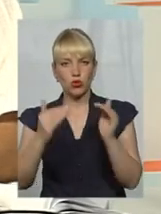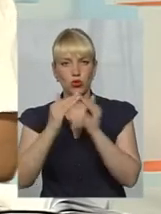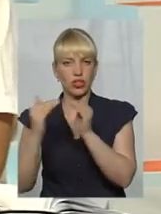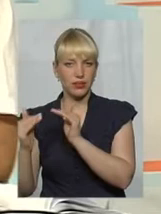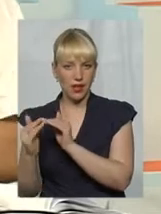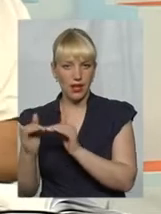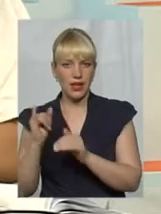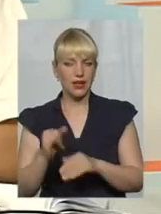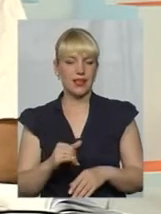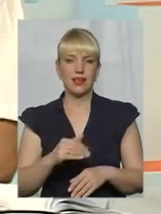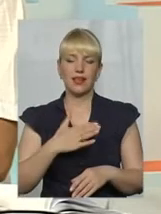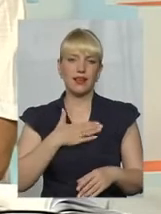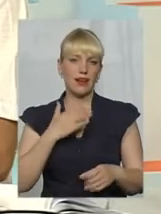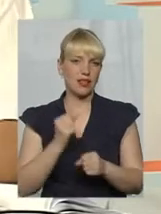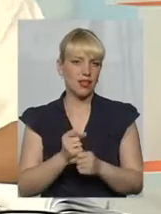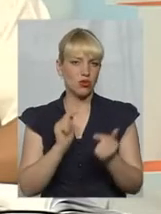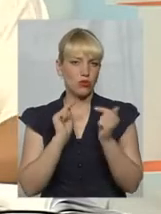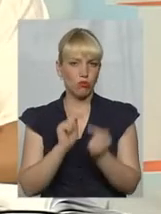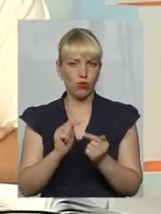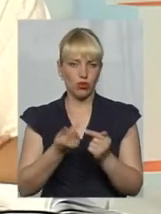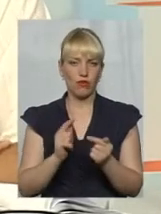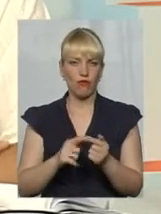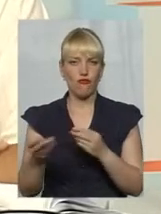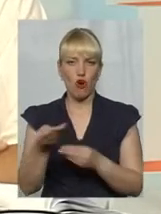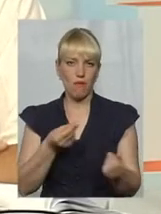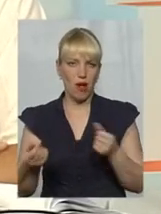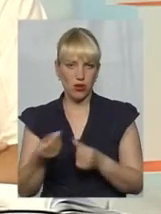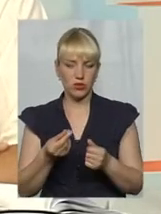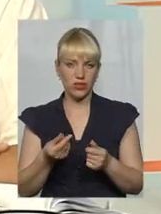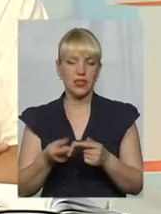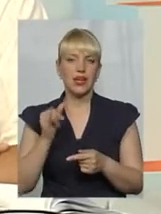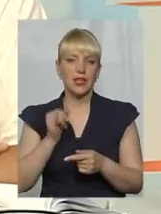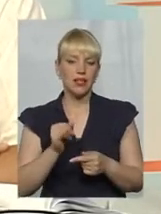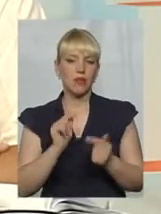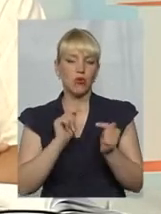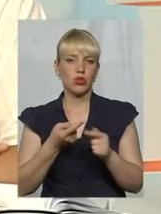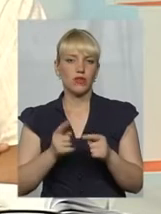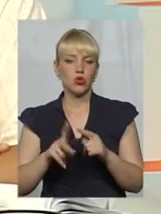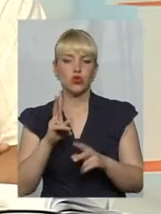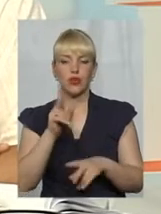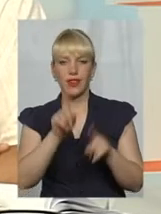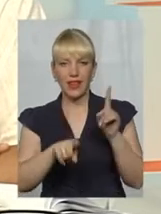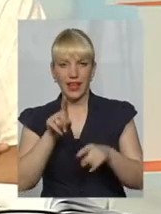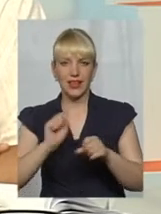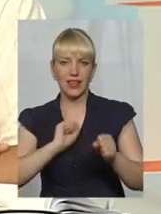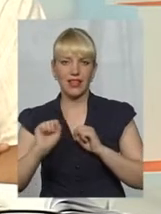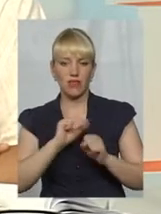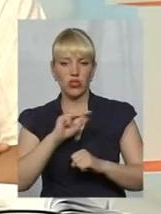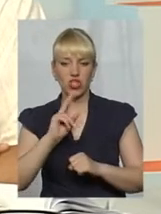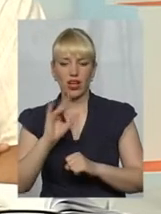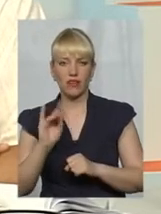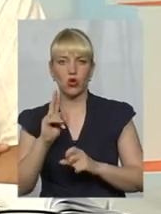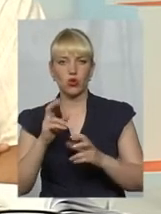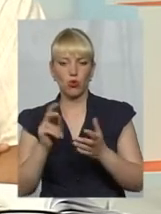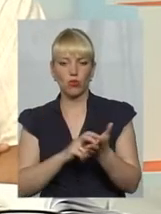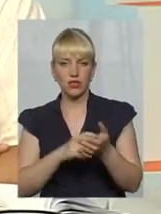категорично проти тієї формальності, категорично проти того, що деякі керівники ЖЕКів, які бояться втратити